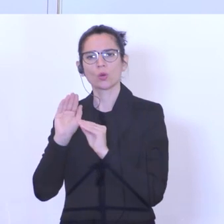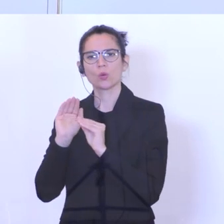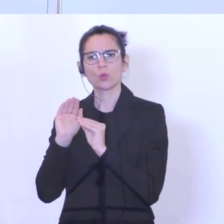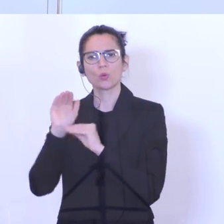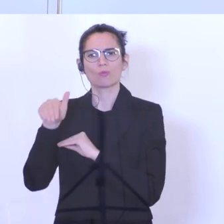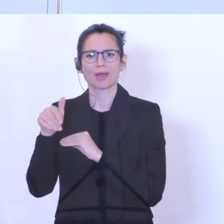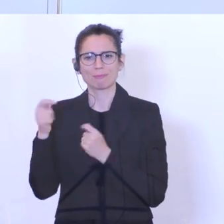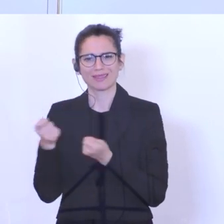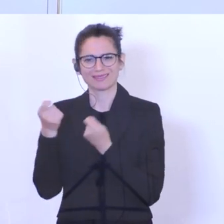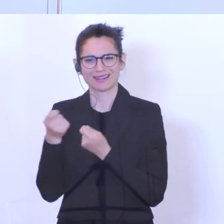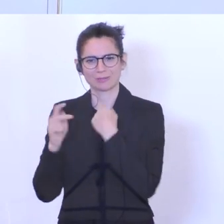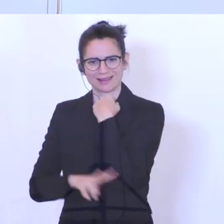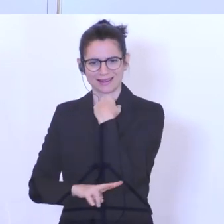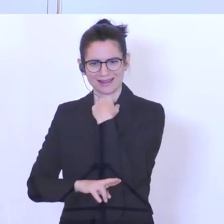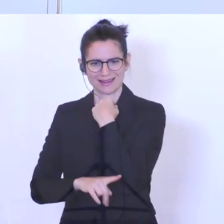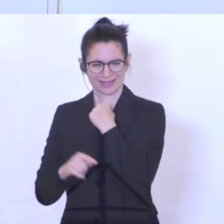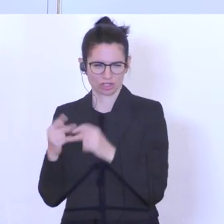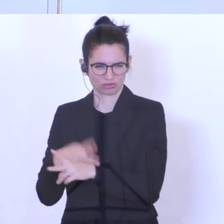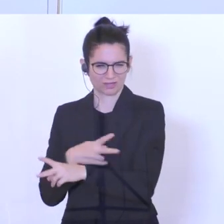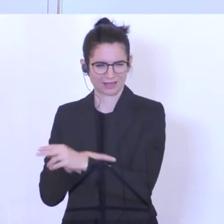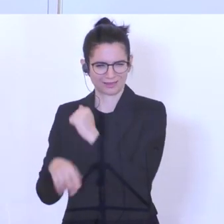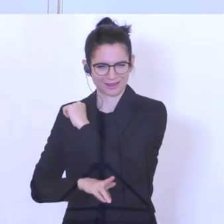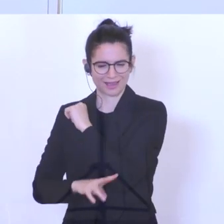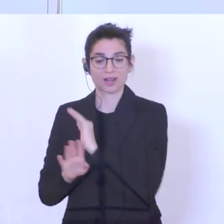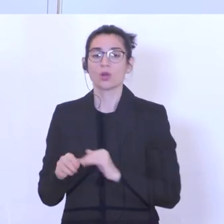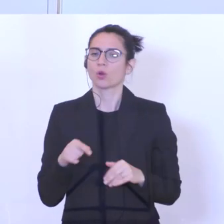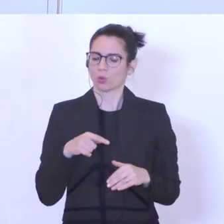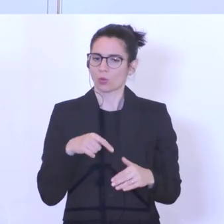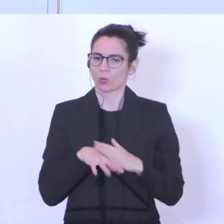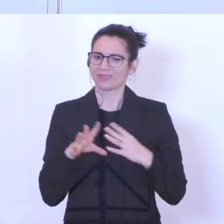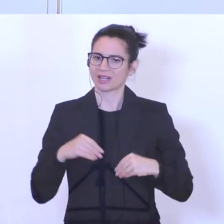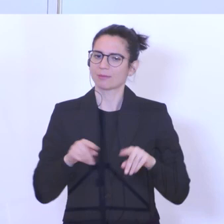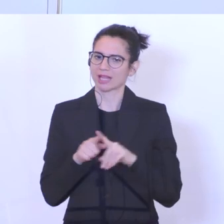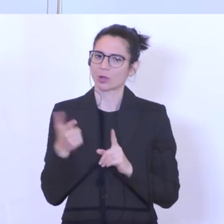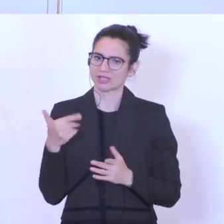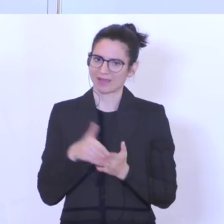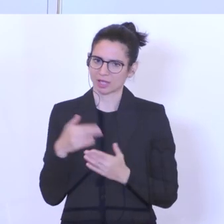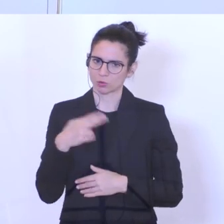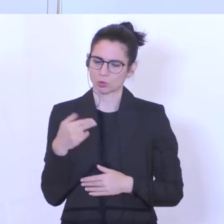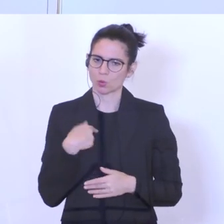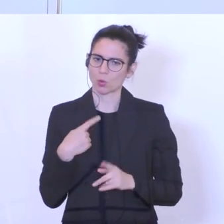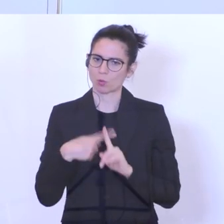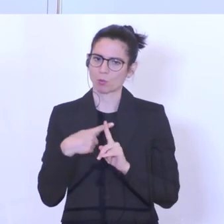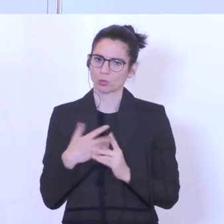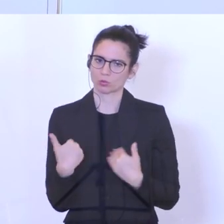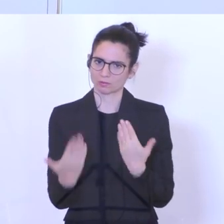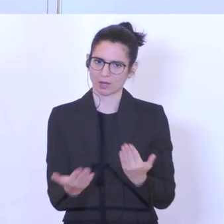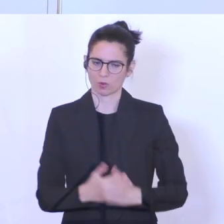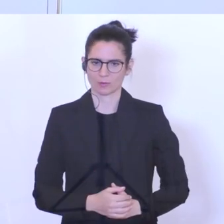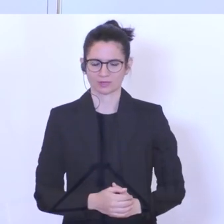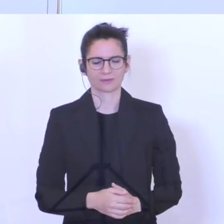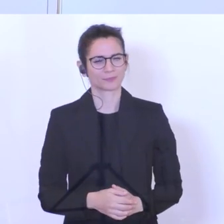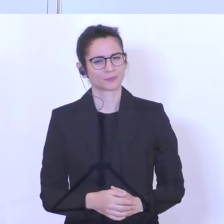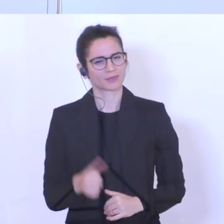übernimmt, der sogenannten Über, dann bekommt das Unternehmen auch diese 2.000 Euro Bonus und hier gilt etwas